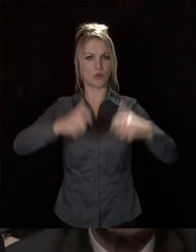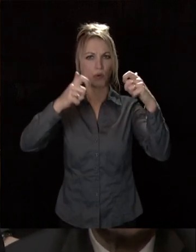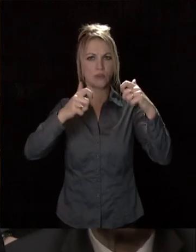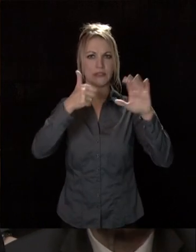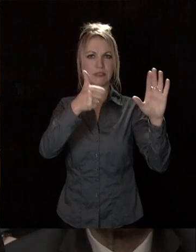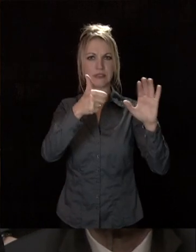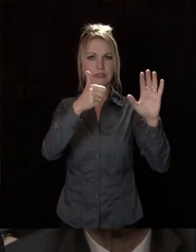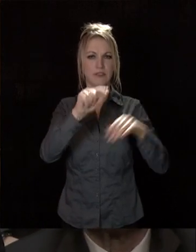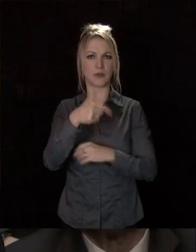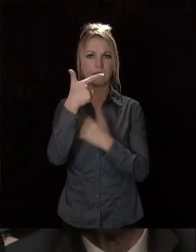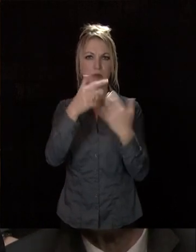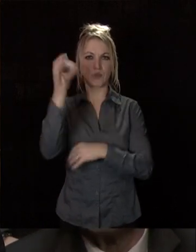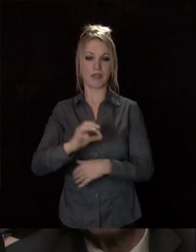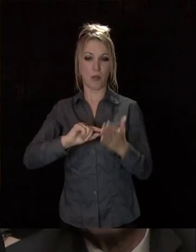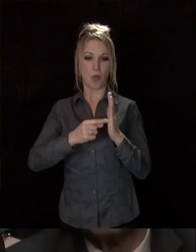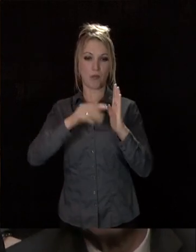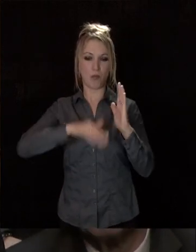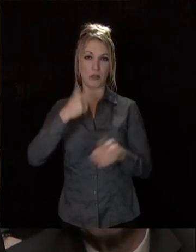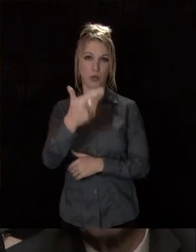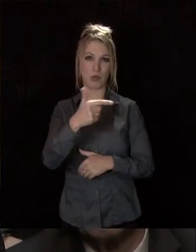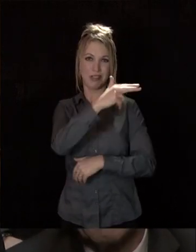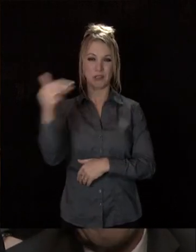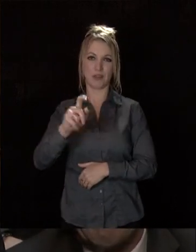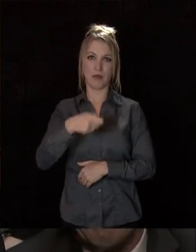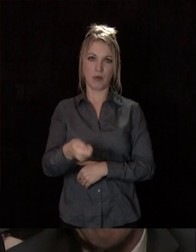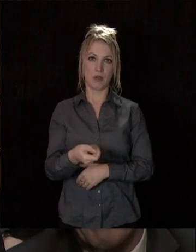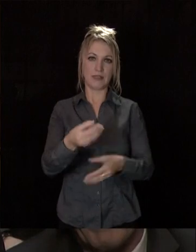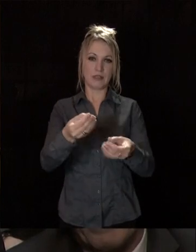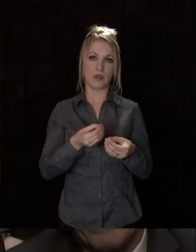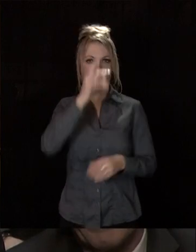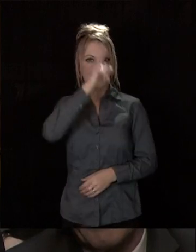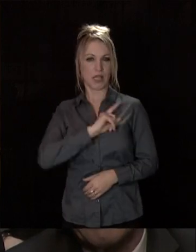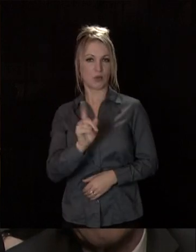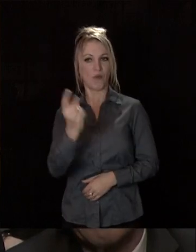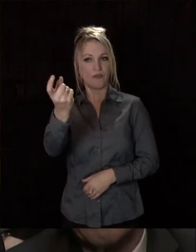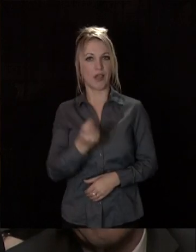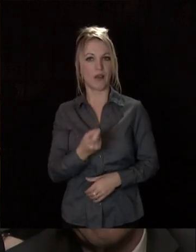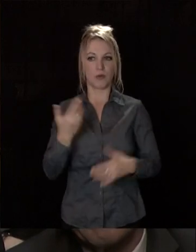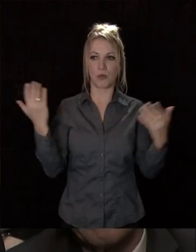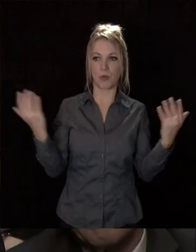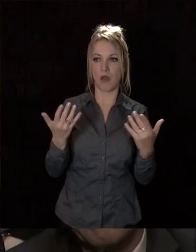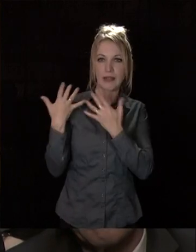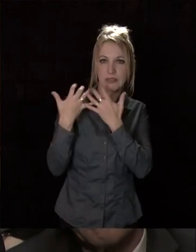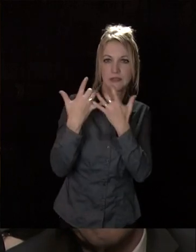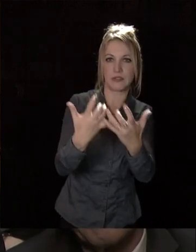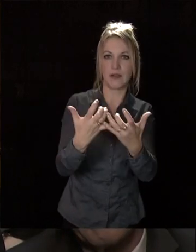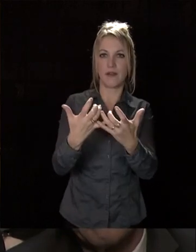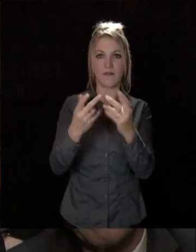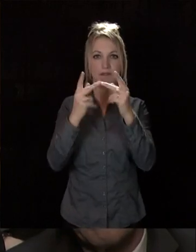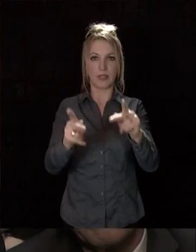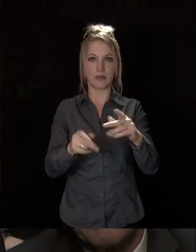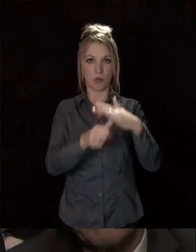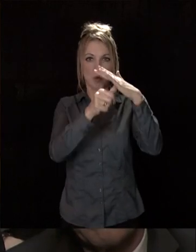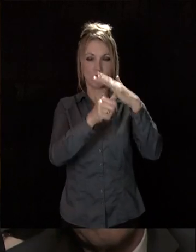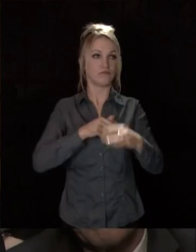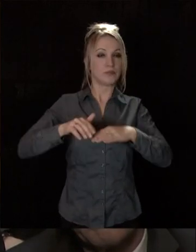de moins que la moyenne nationale. Ces données, mesdames et messieurs, ne doivent rien au hasard. Elles sont le fruit de l'attractivité de la métropole, d'une